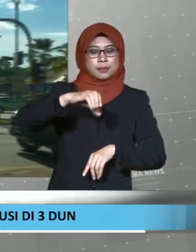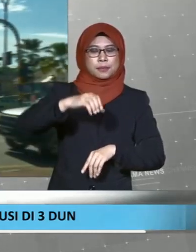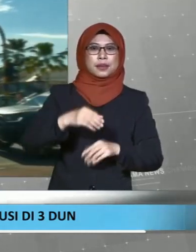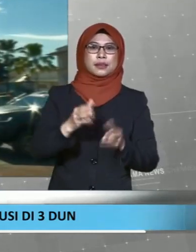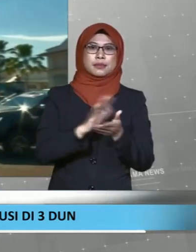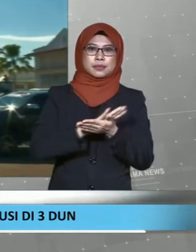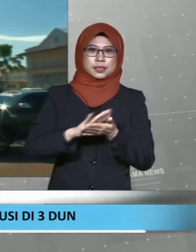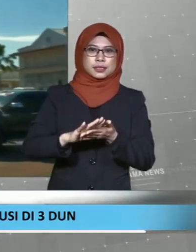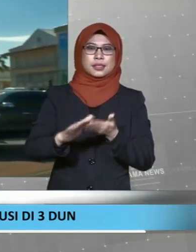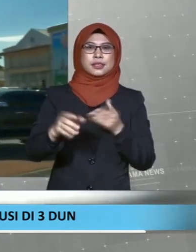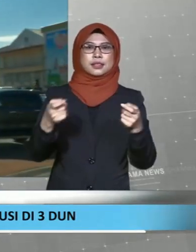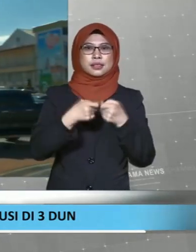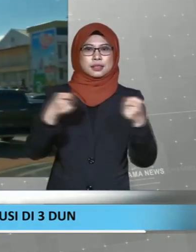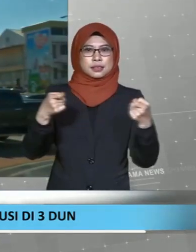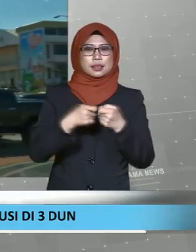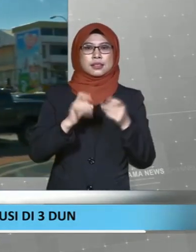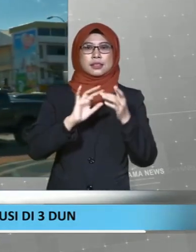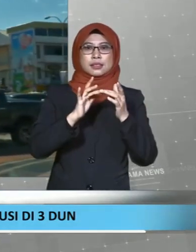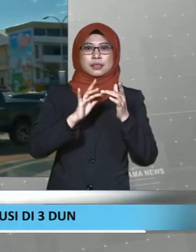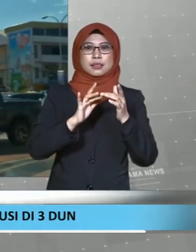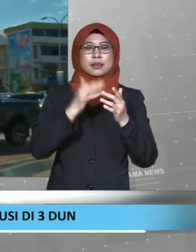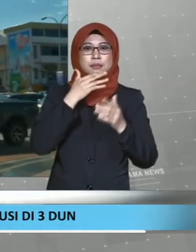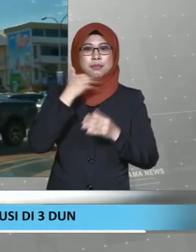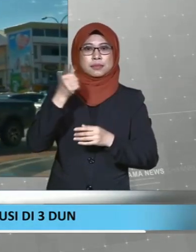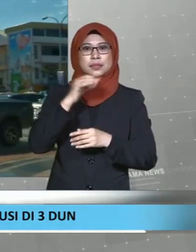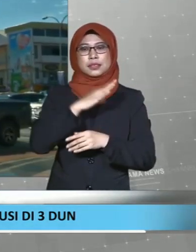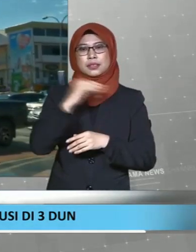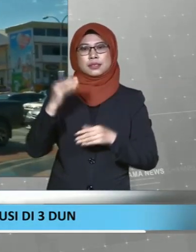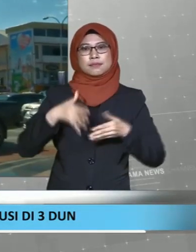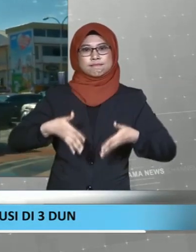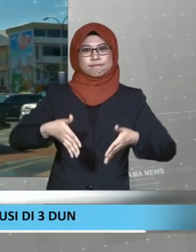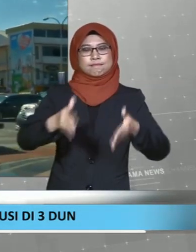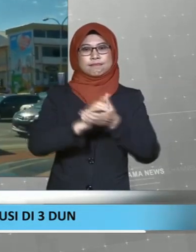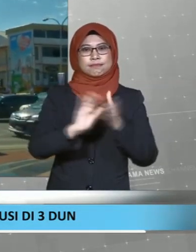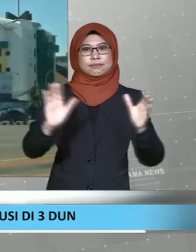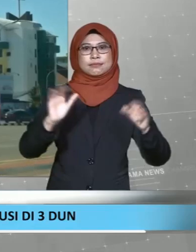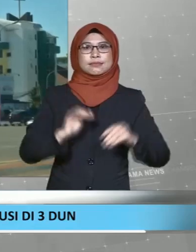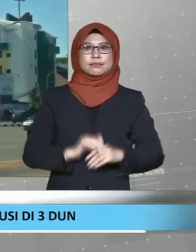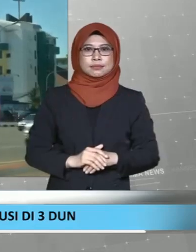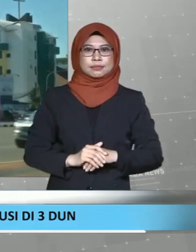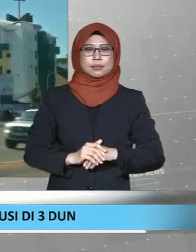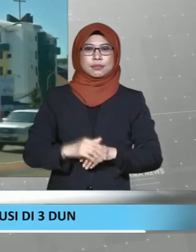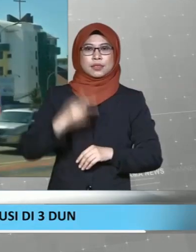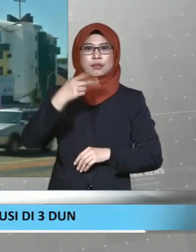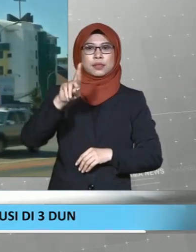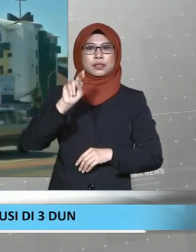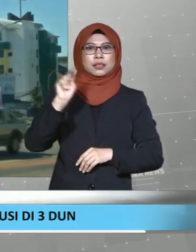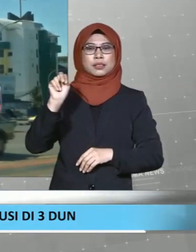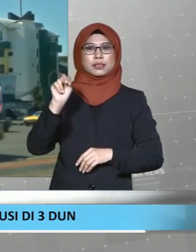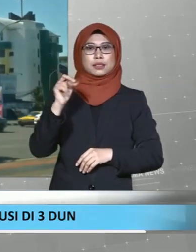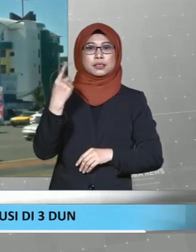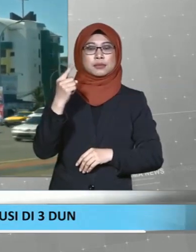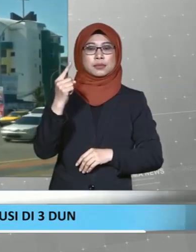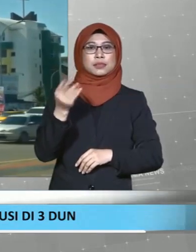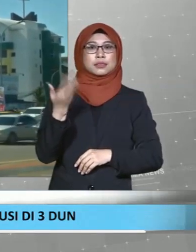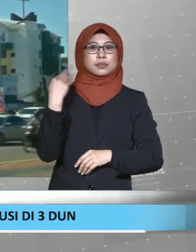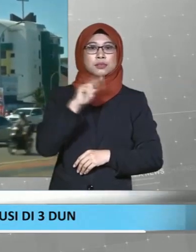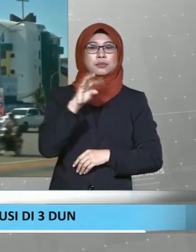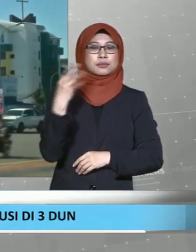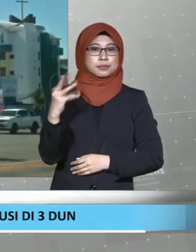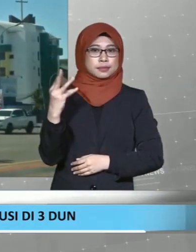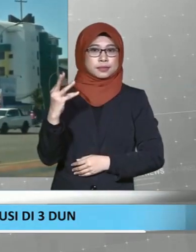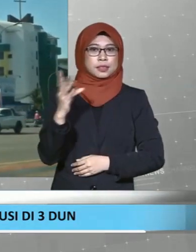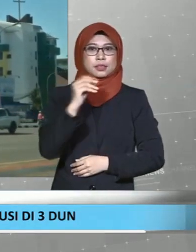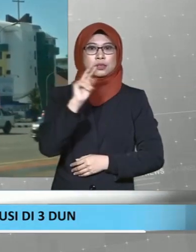elektrik, jaringan internet stabil dan jalan raya yang selamat. Pada pilihan raya negeri ke-11 pada 2016,